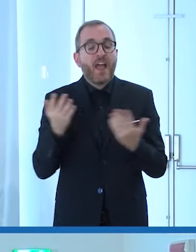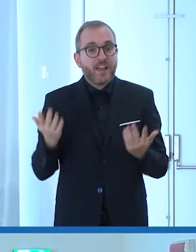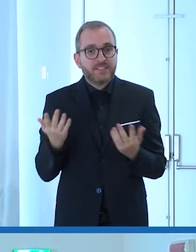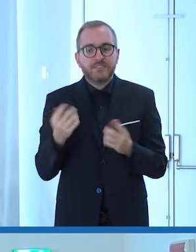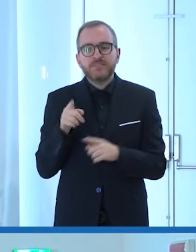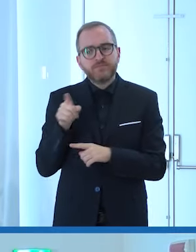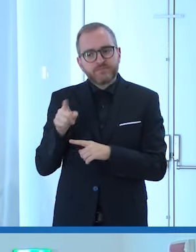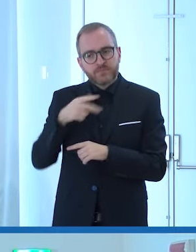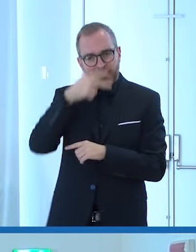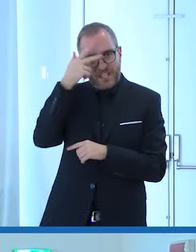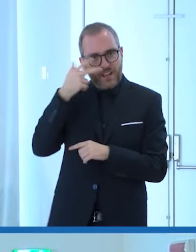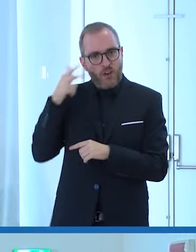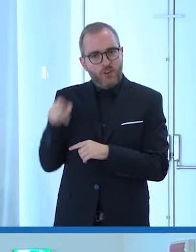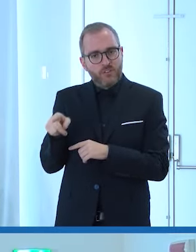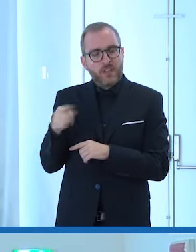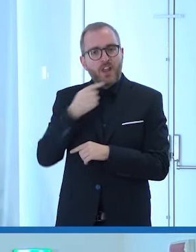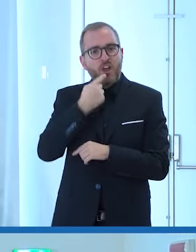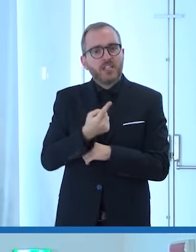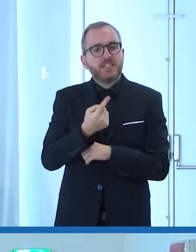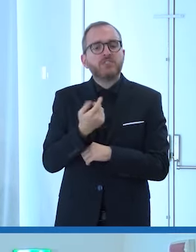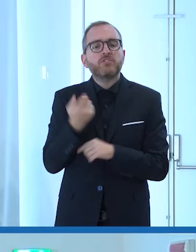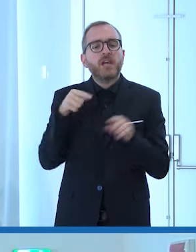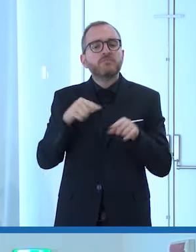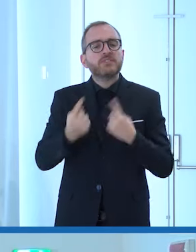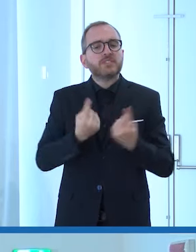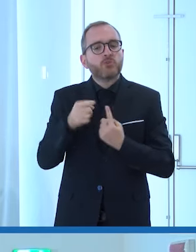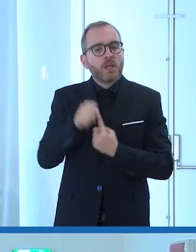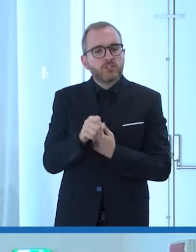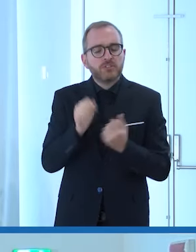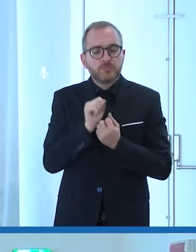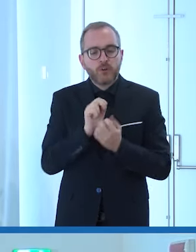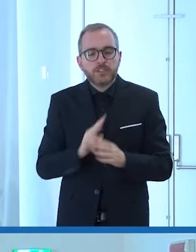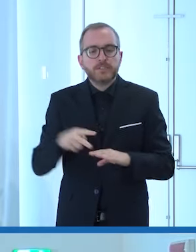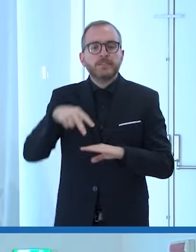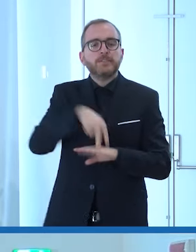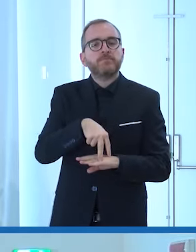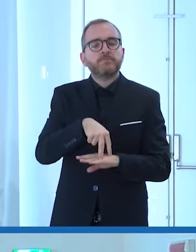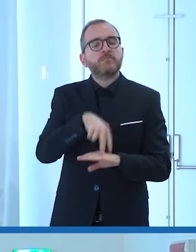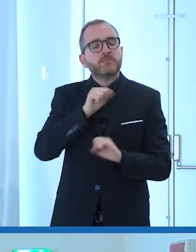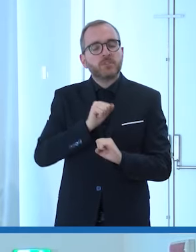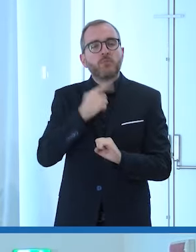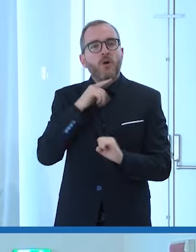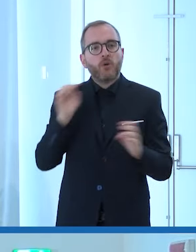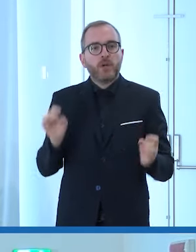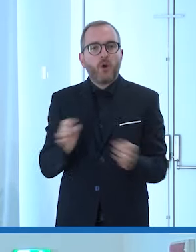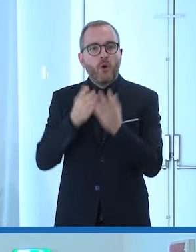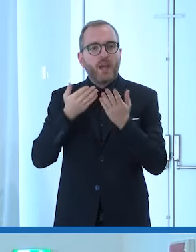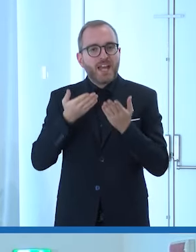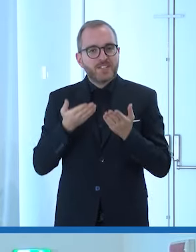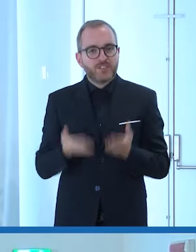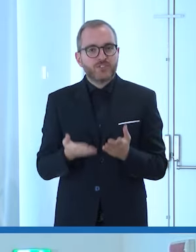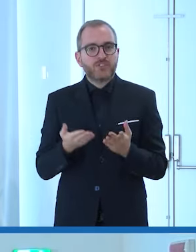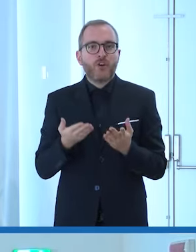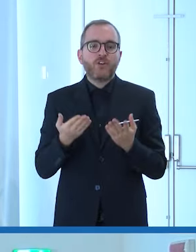deciso che da questa situazione ci si può rialzare anzi si può creare un'occasione non soltanto